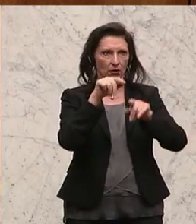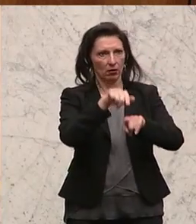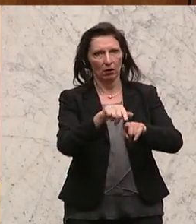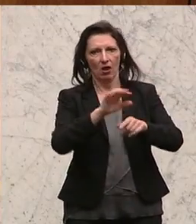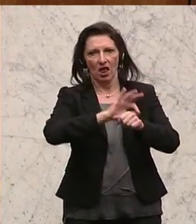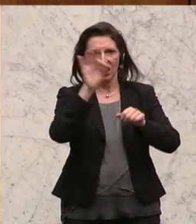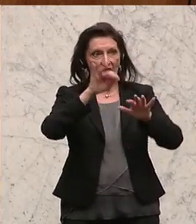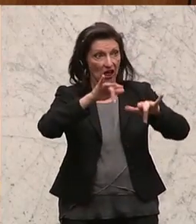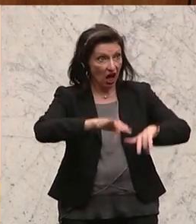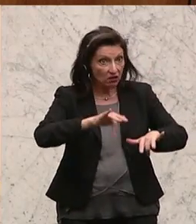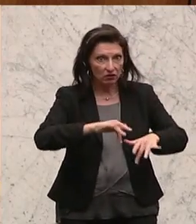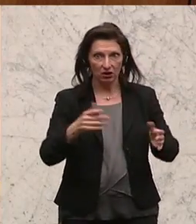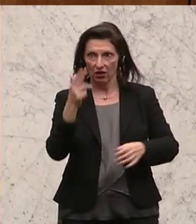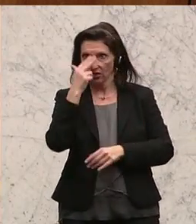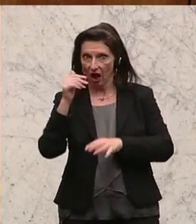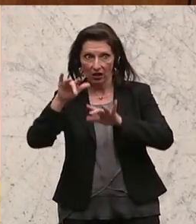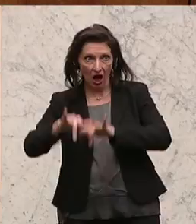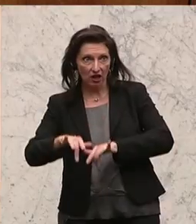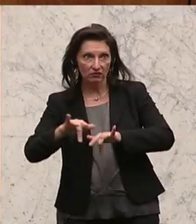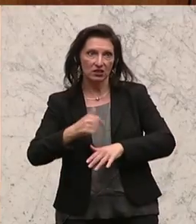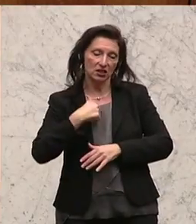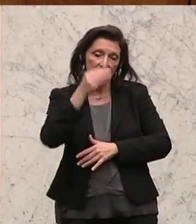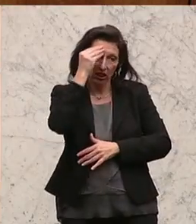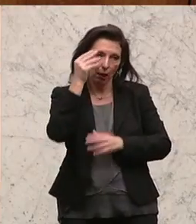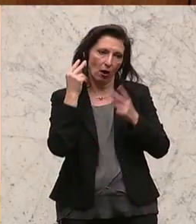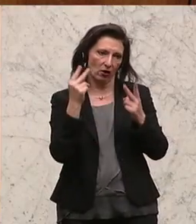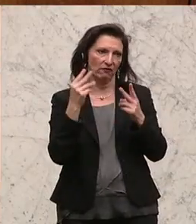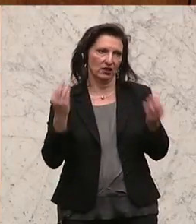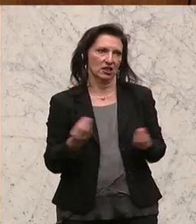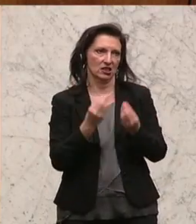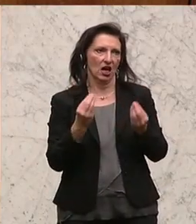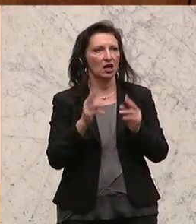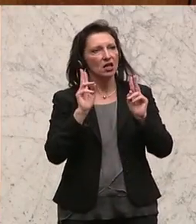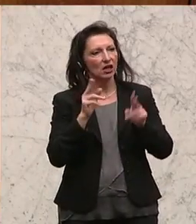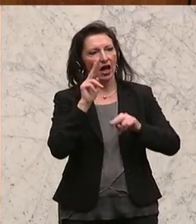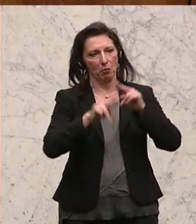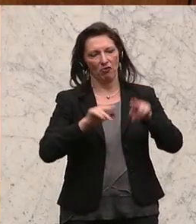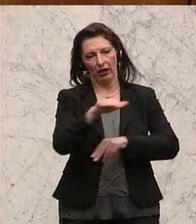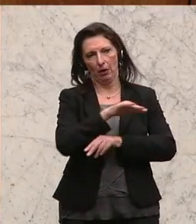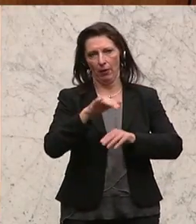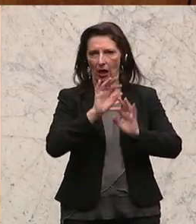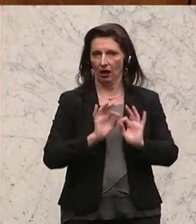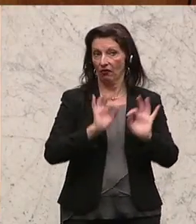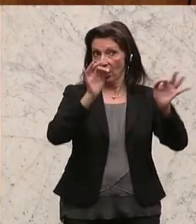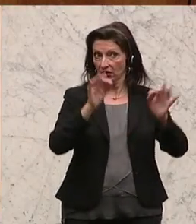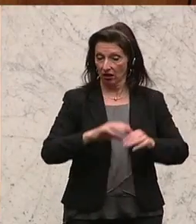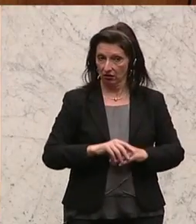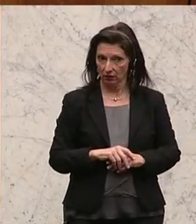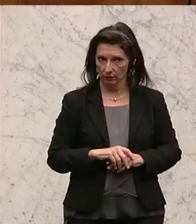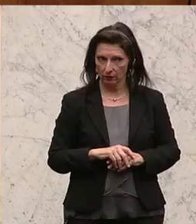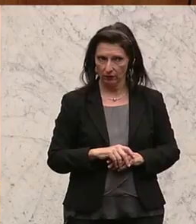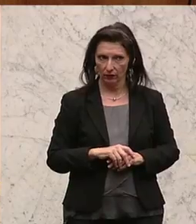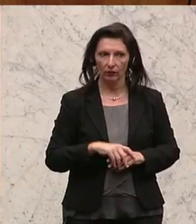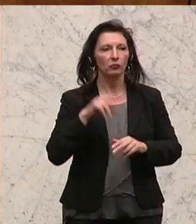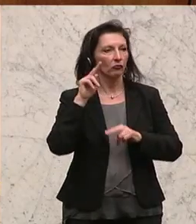sein müssen und auch in der Nacht anwesend sein müssen. Das ist auch, glaube ich, ein ganz wichtiger Beitrag für die Qualität in der Pflege und auch für die Pflegerinnen